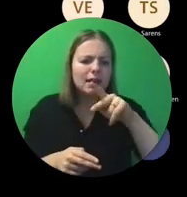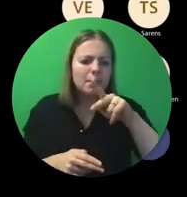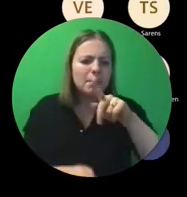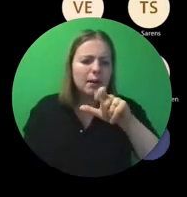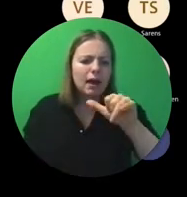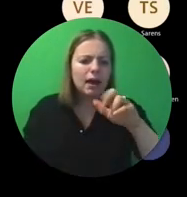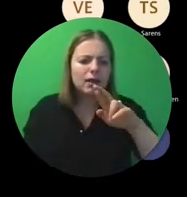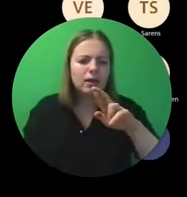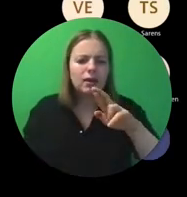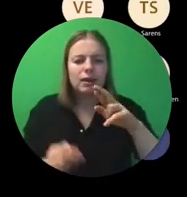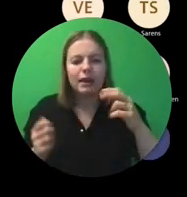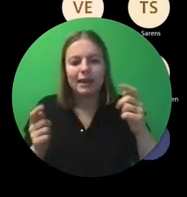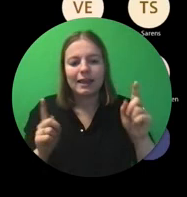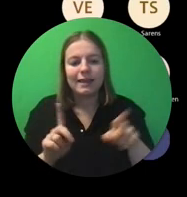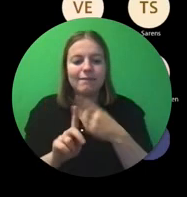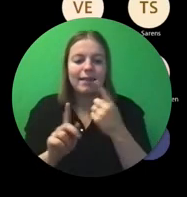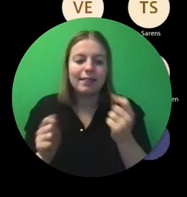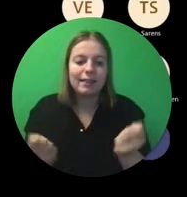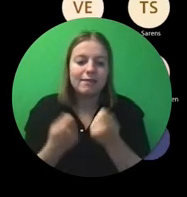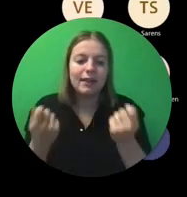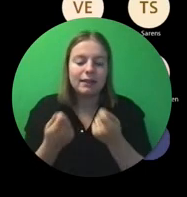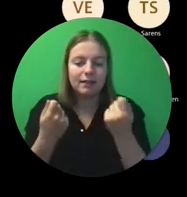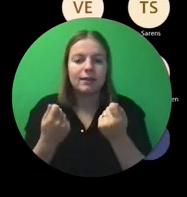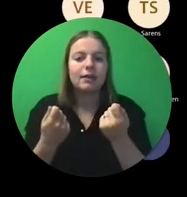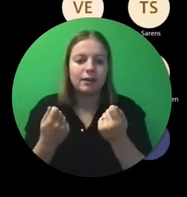deelnemerslijst daarvoor ook nodig.